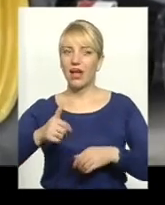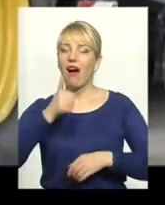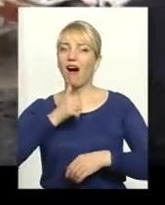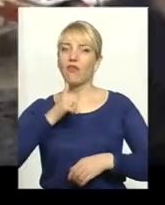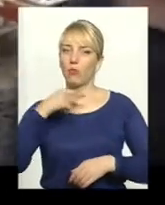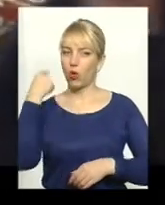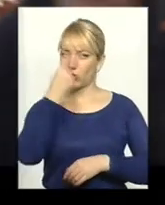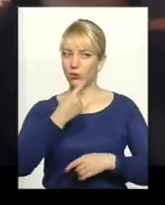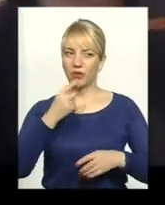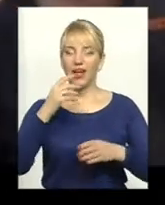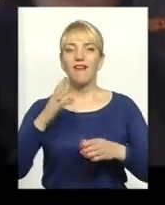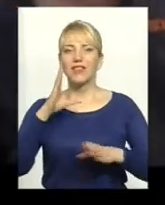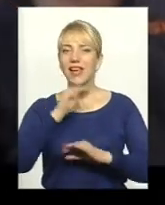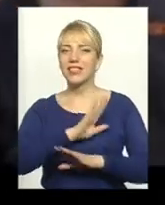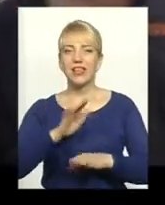часто.